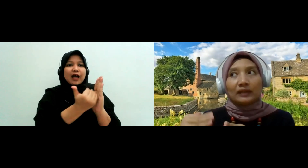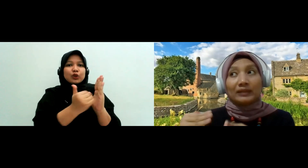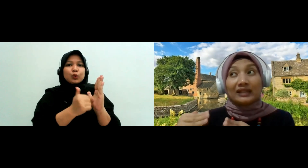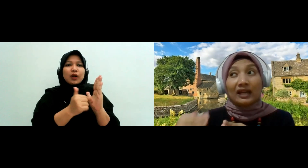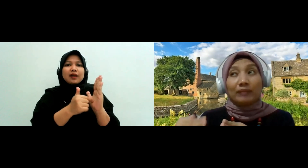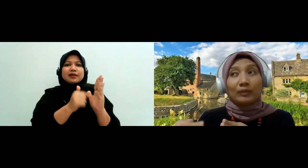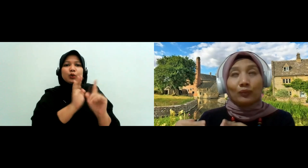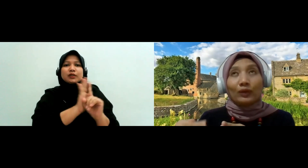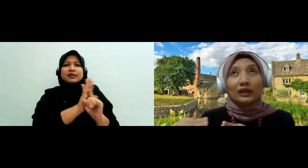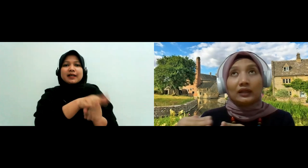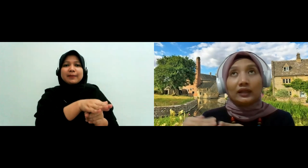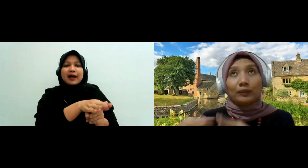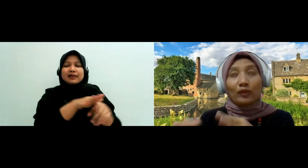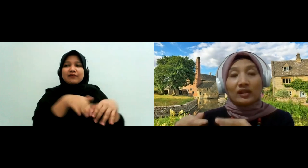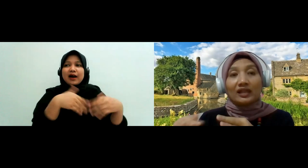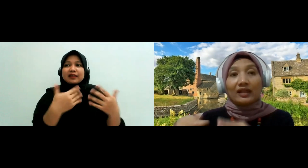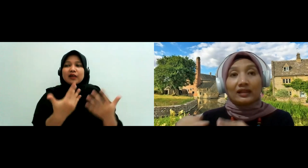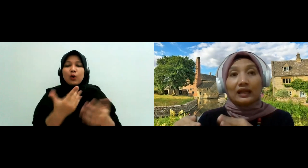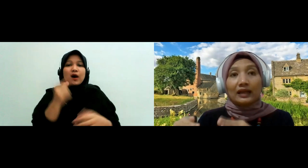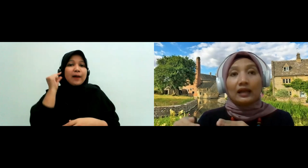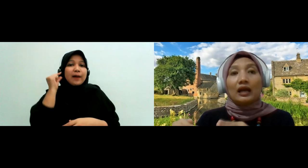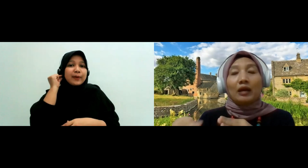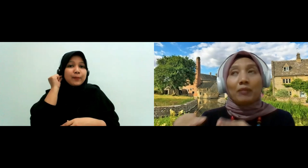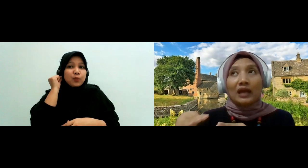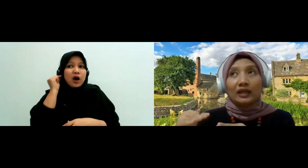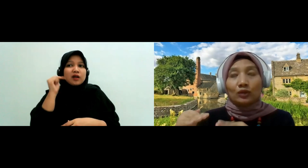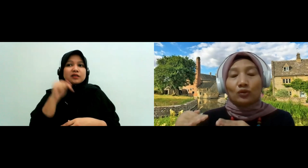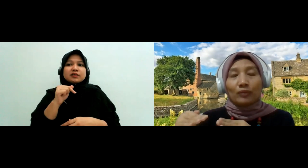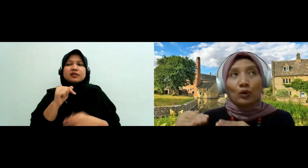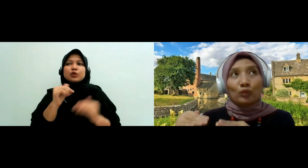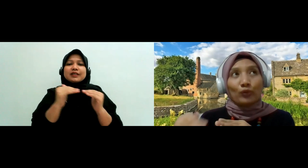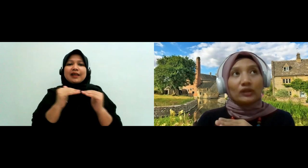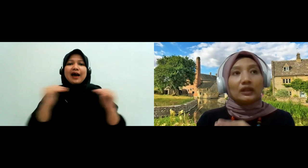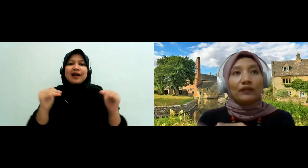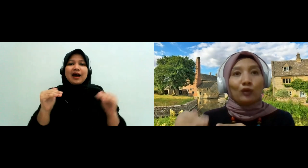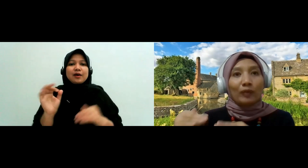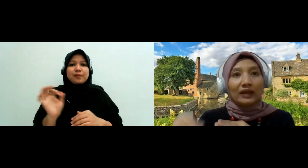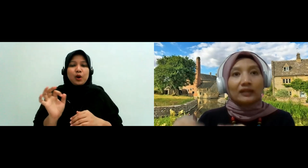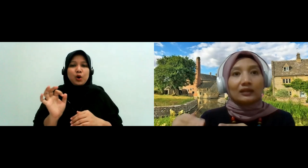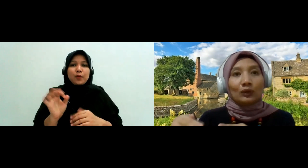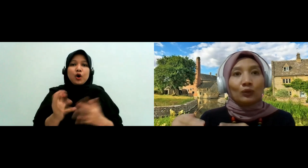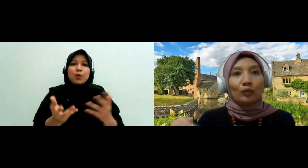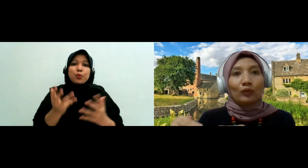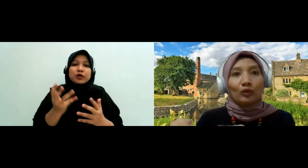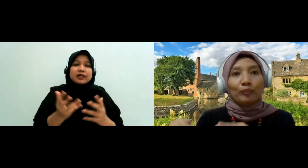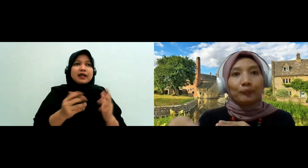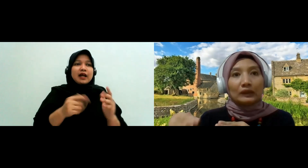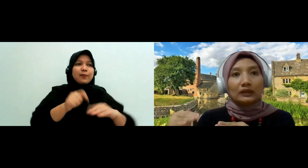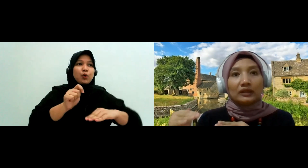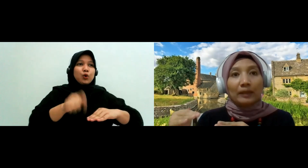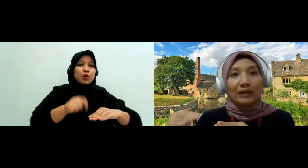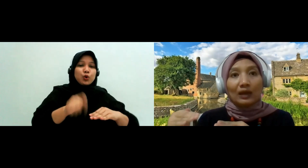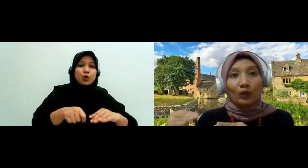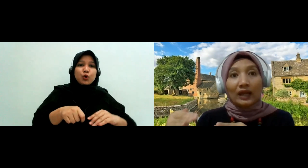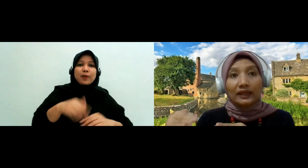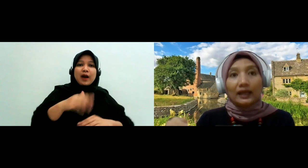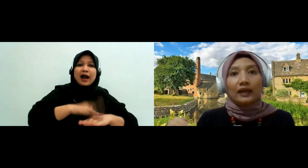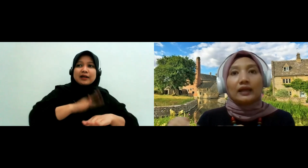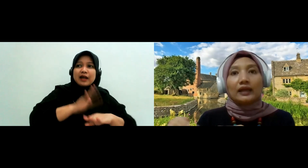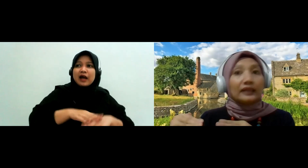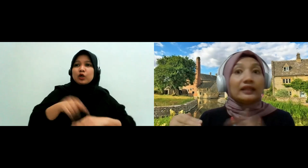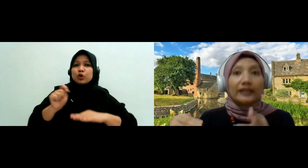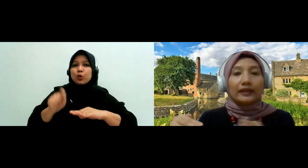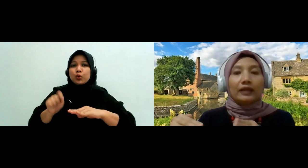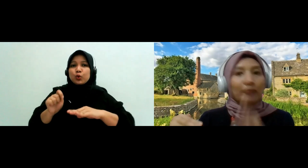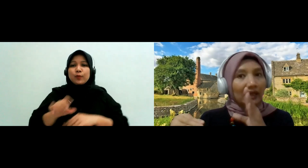meletakkan perempuan di posisi yang setara baik itu norma hukum positif hukum adat atau hukum-hukum yang berlaku lainnya